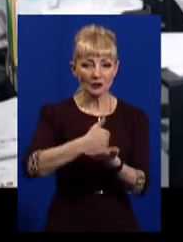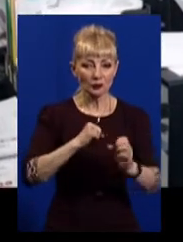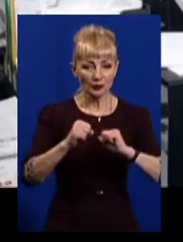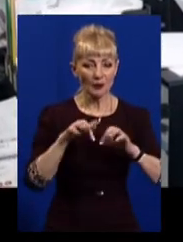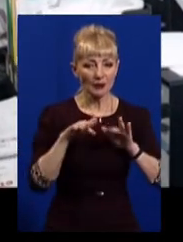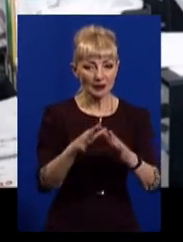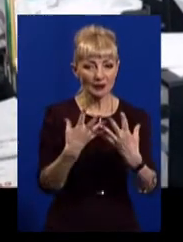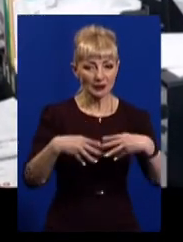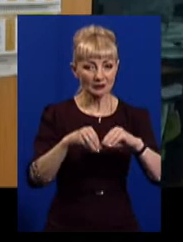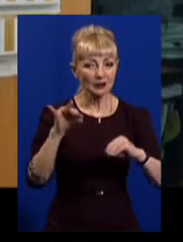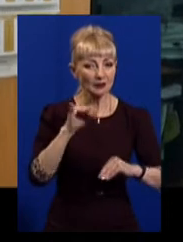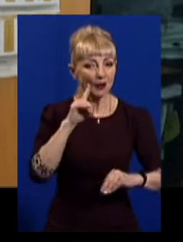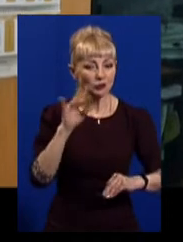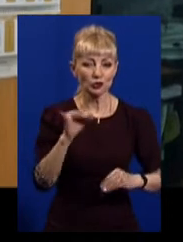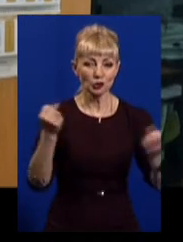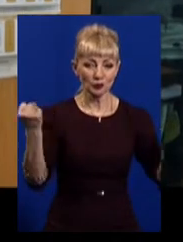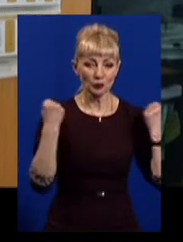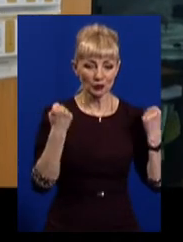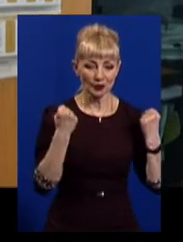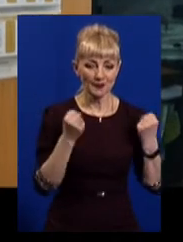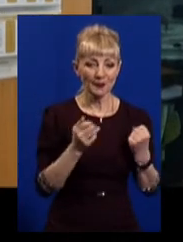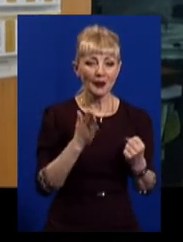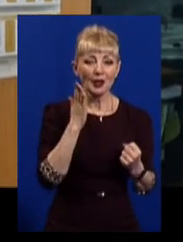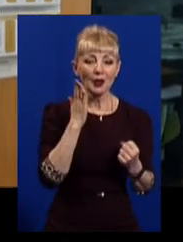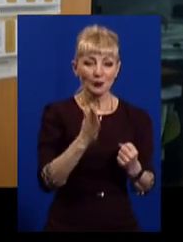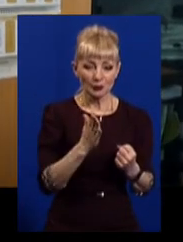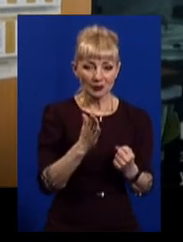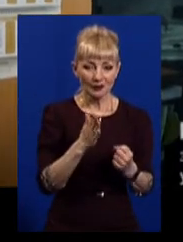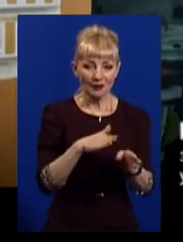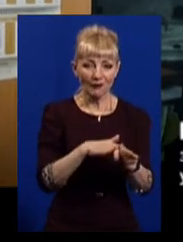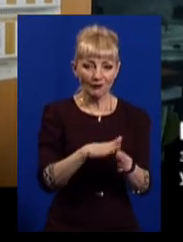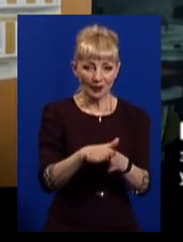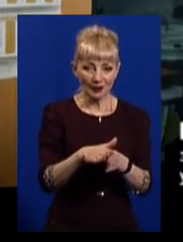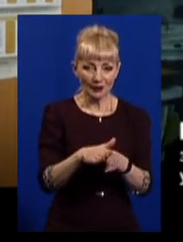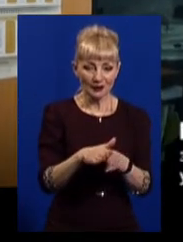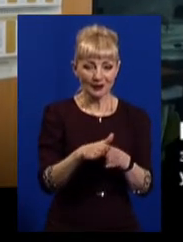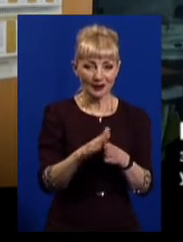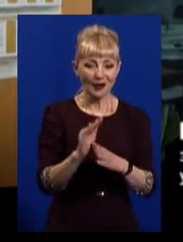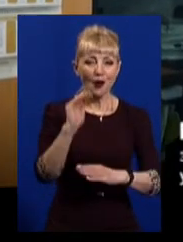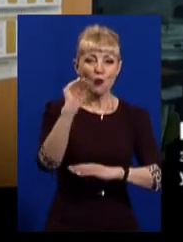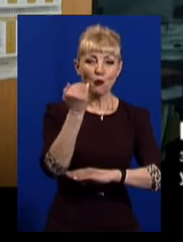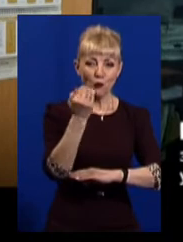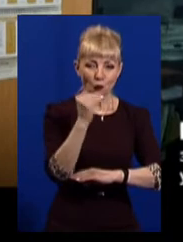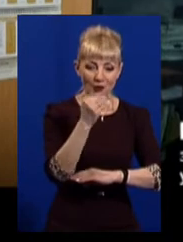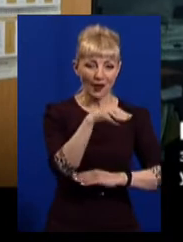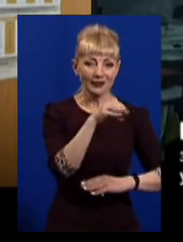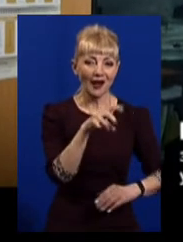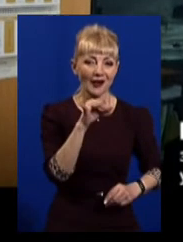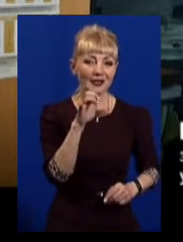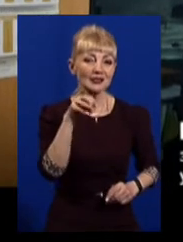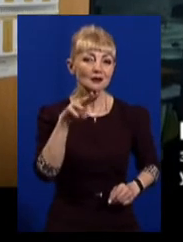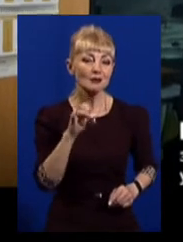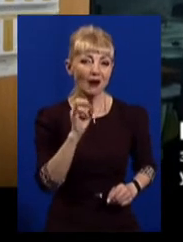справах сім'ї, молоді та спорту. Буде розроблена лялька